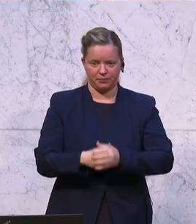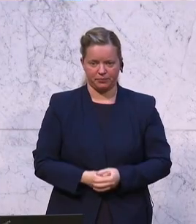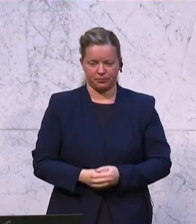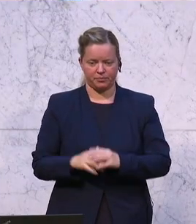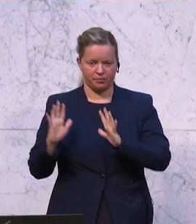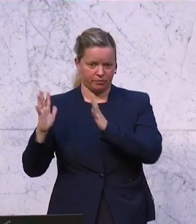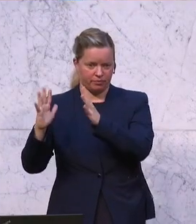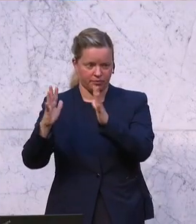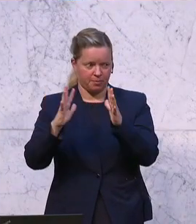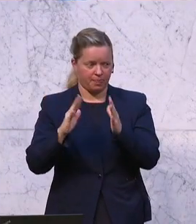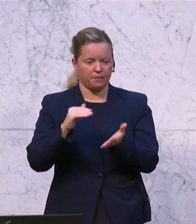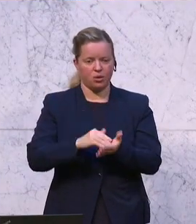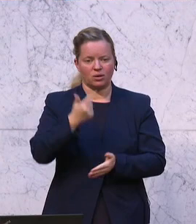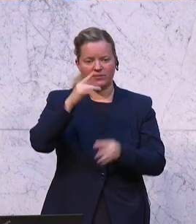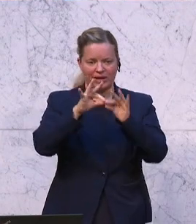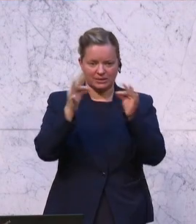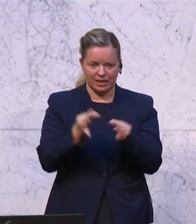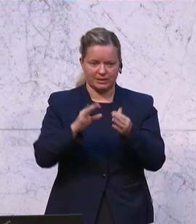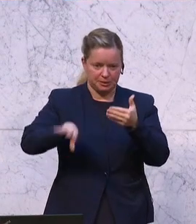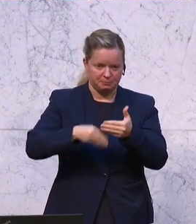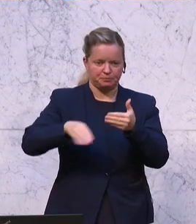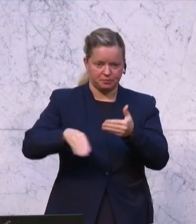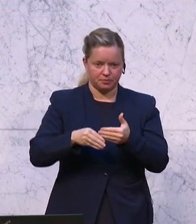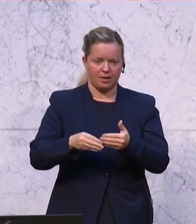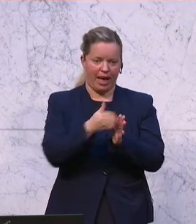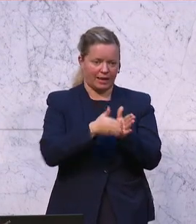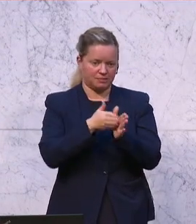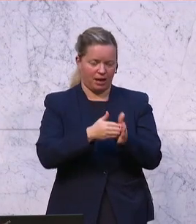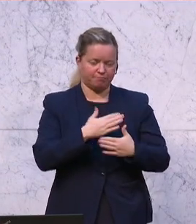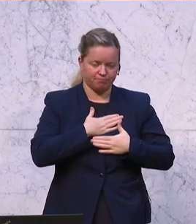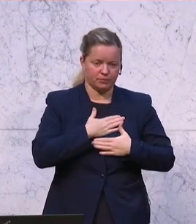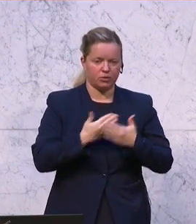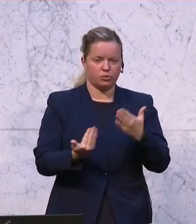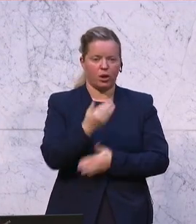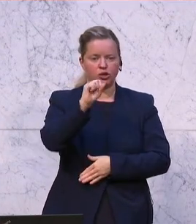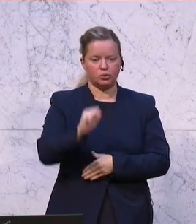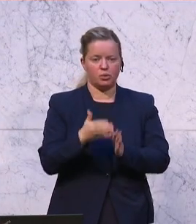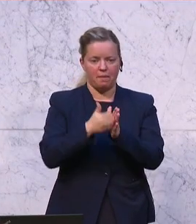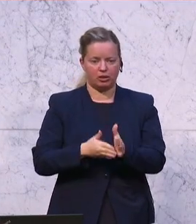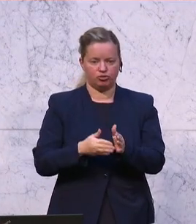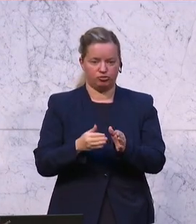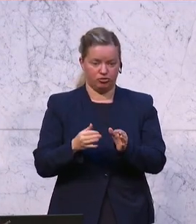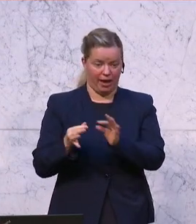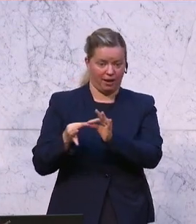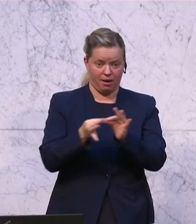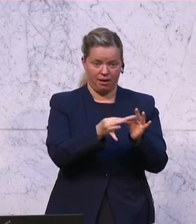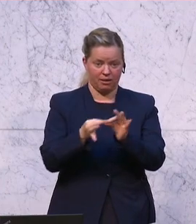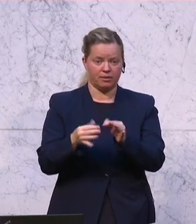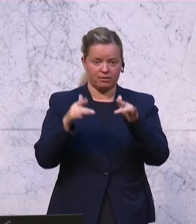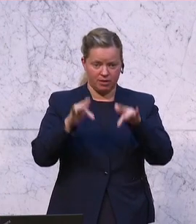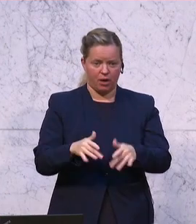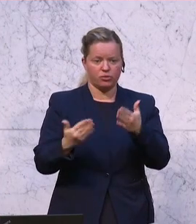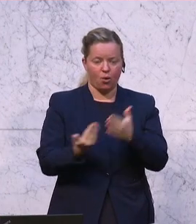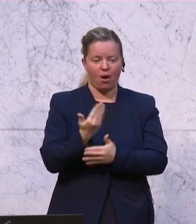Zwei Sätze noch dazu vielleicht zur Eisenbahn. Es liegt mir einfach am Herzen, die neue Südbahnstrecke. Es entstehen da wirklich neue